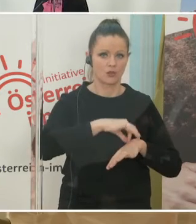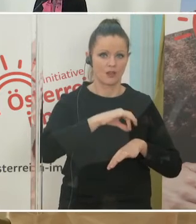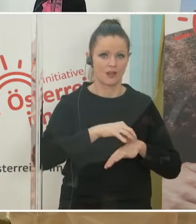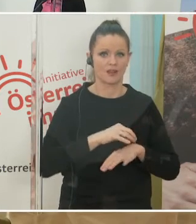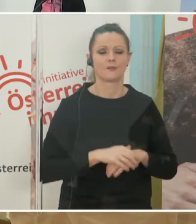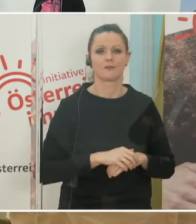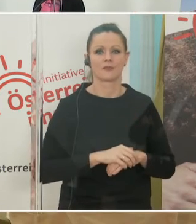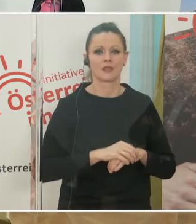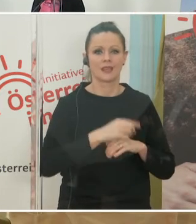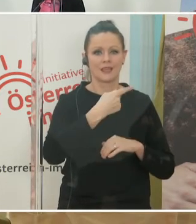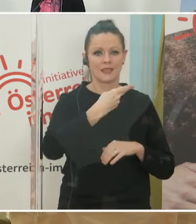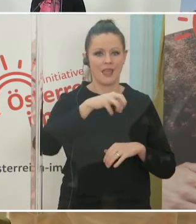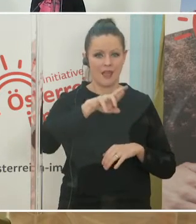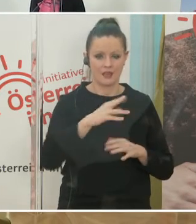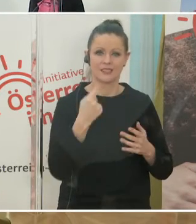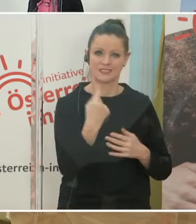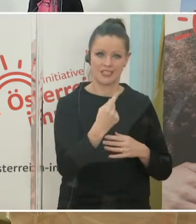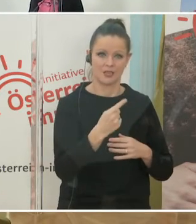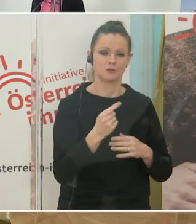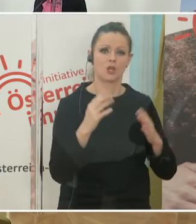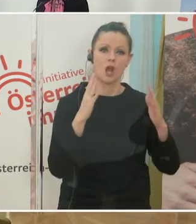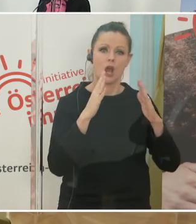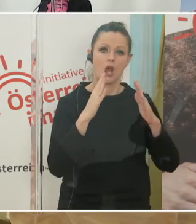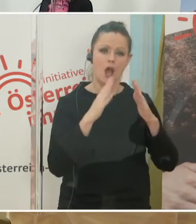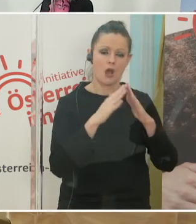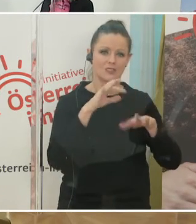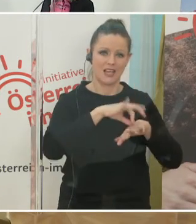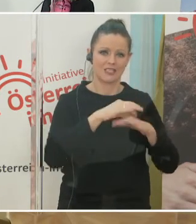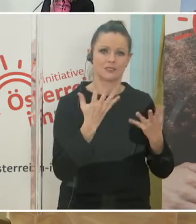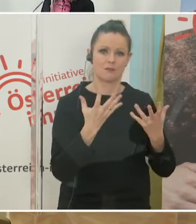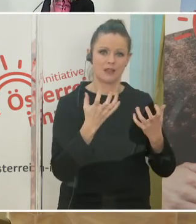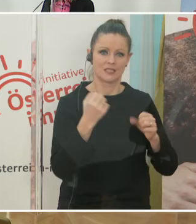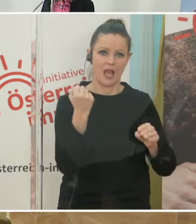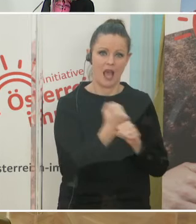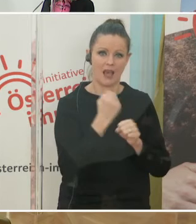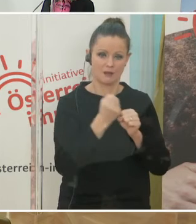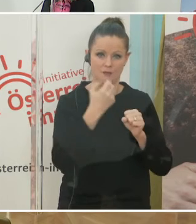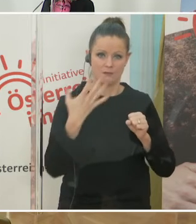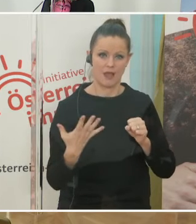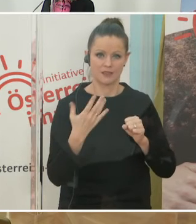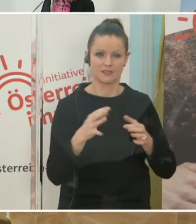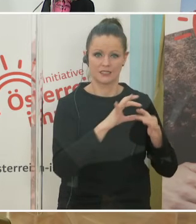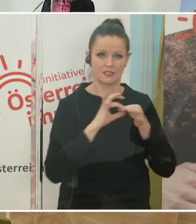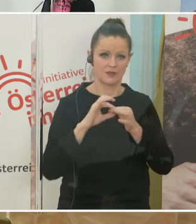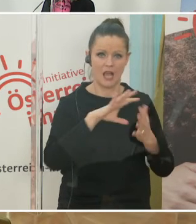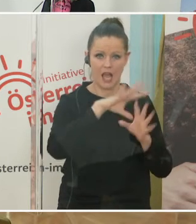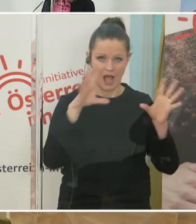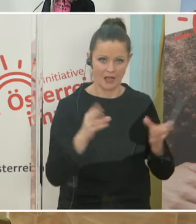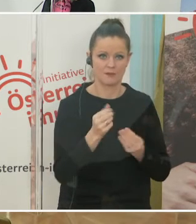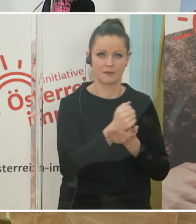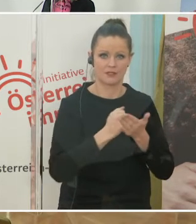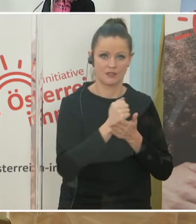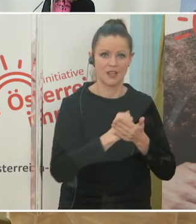Allgemeinmedizinerin mit Hausarztpraxis in Hartberg. Sie ist Mitglied der österreichischen Gesellschaft für Allgemeinmedizin, wissenschaftliche